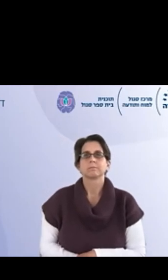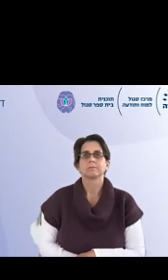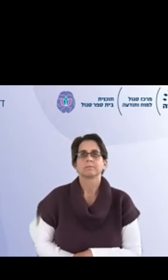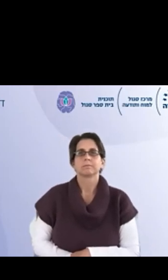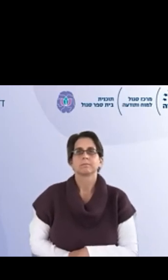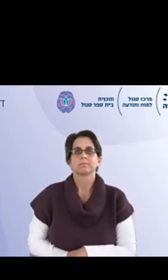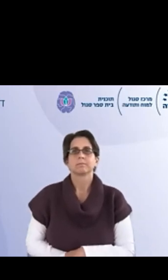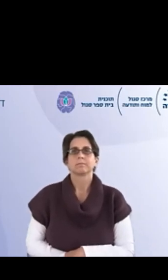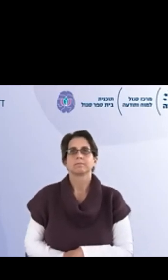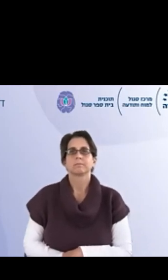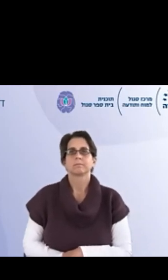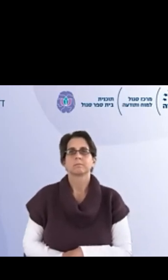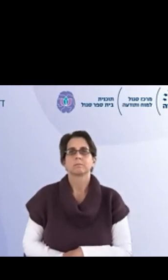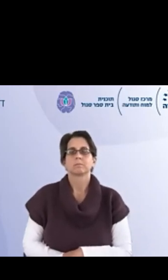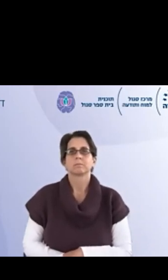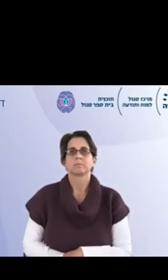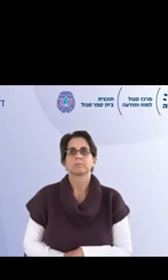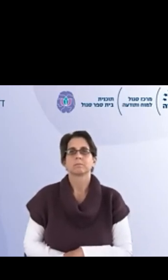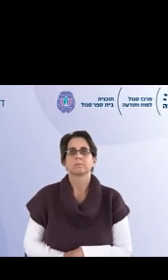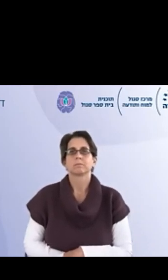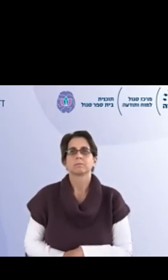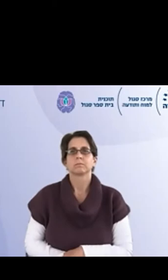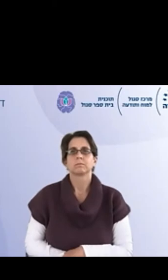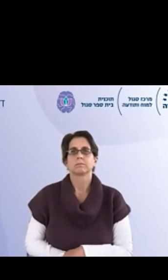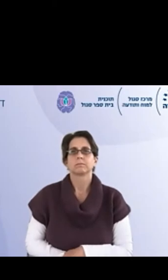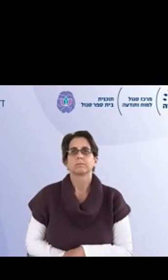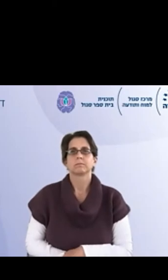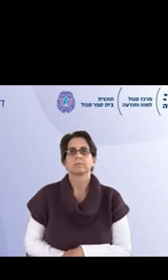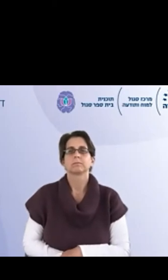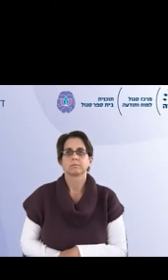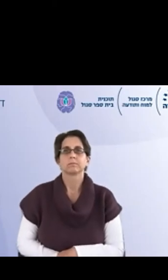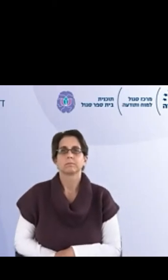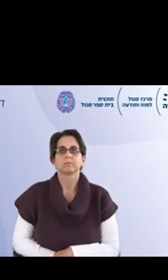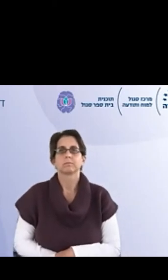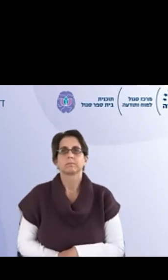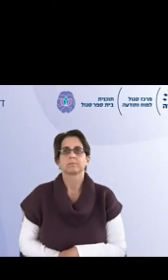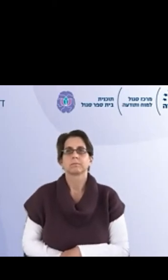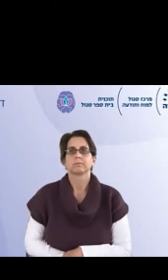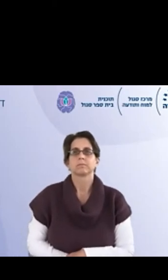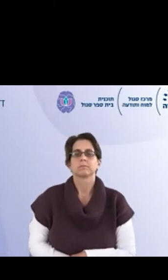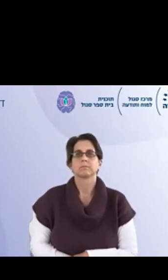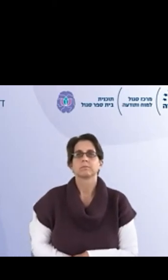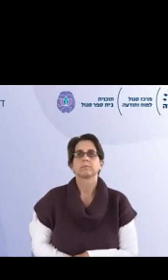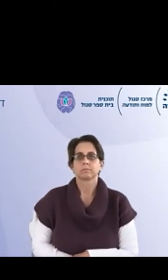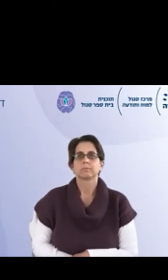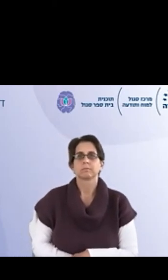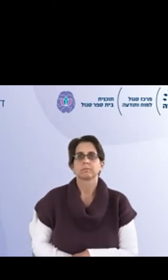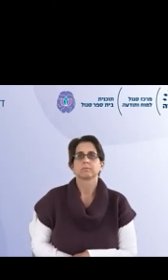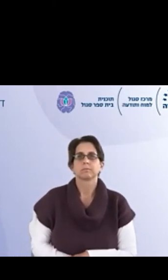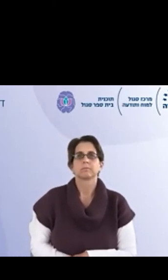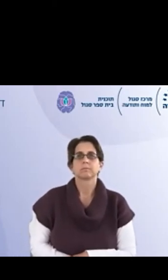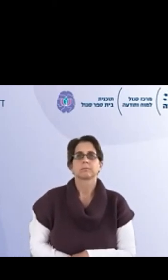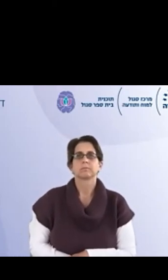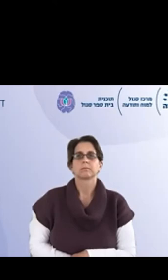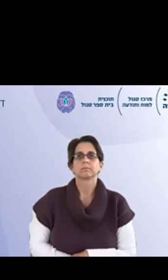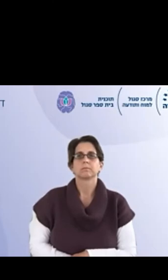כלומר גם כשנוצר תסכול מהפער בין התכנון לבין המציאות